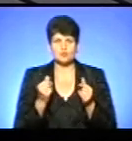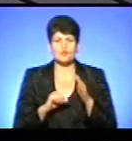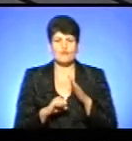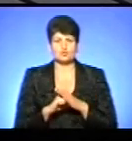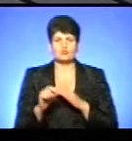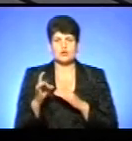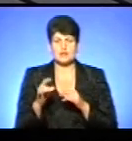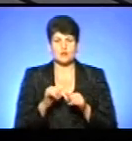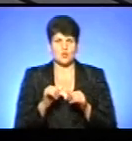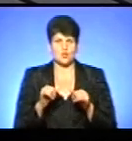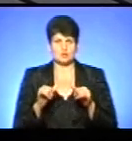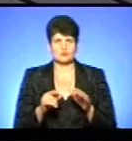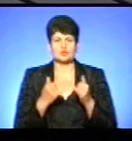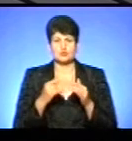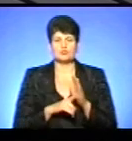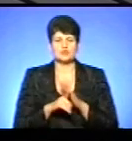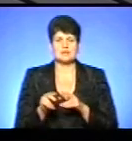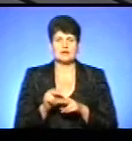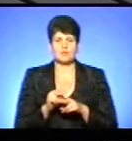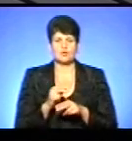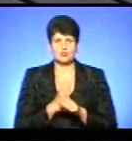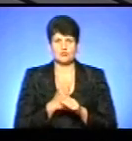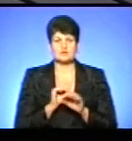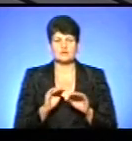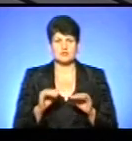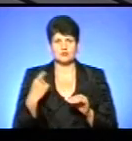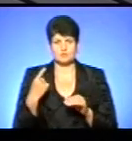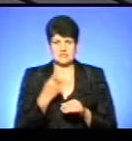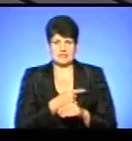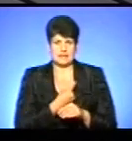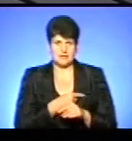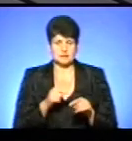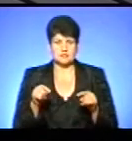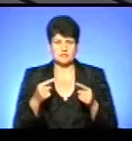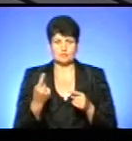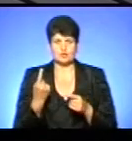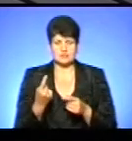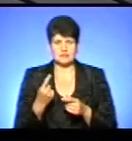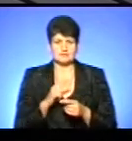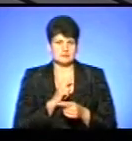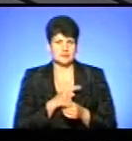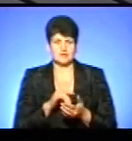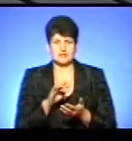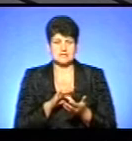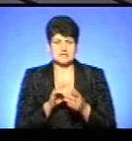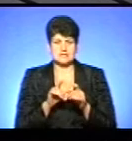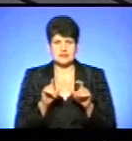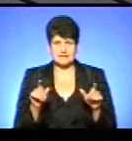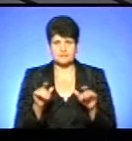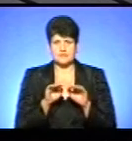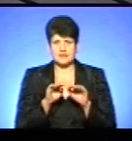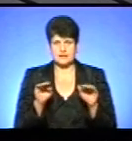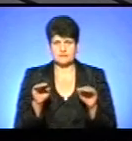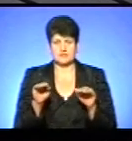оригінального розвитку. Ми сьогодні почали ремонтні роботи в дитячій обласній лікарні. Ми створимо один з таких потужних центрів саме на рівні